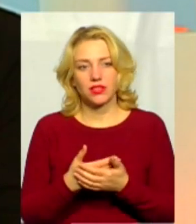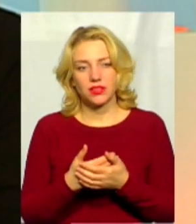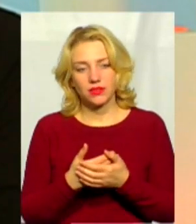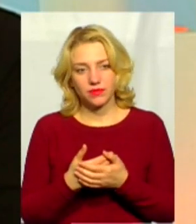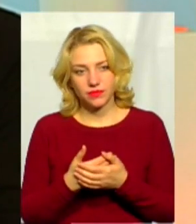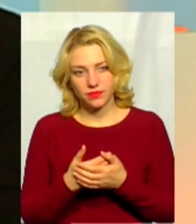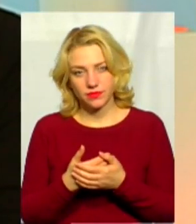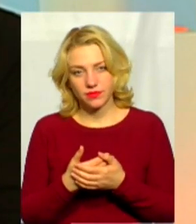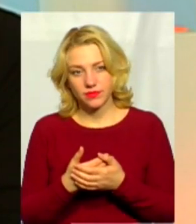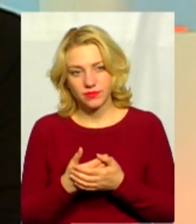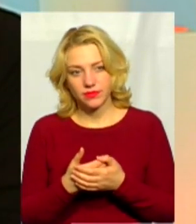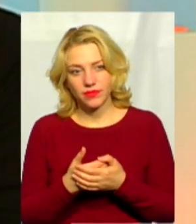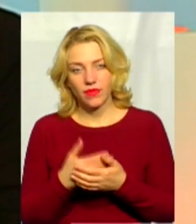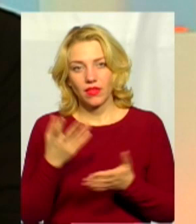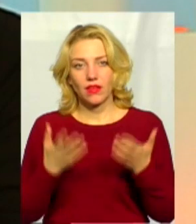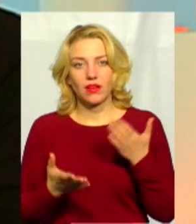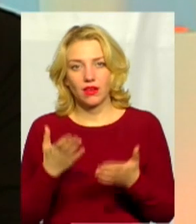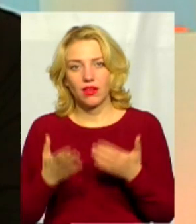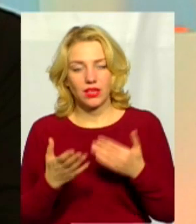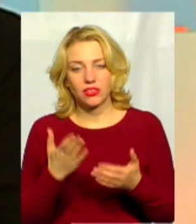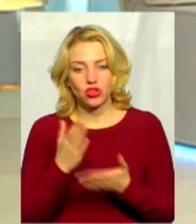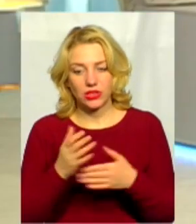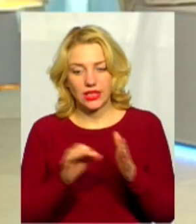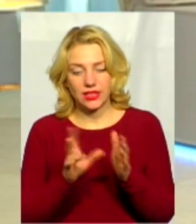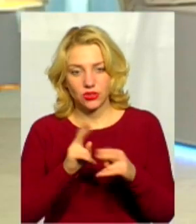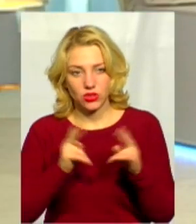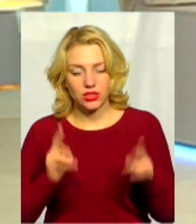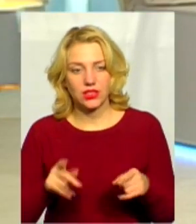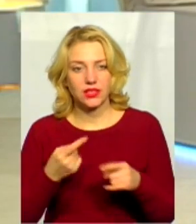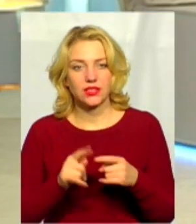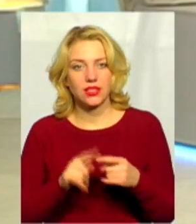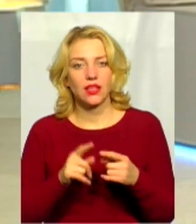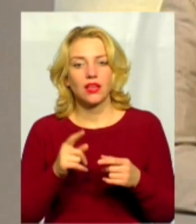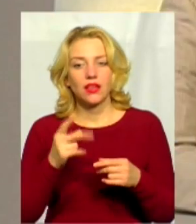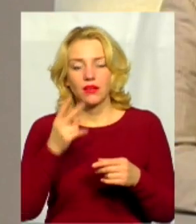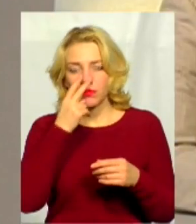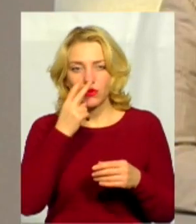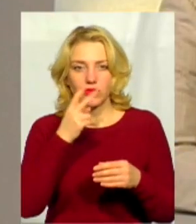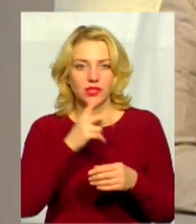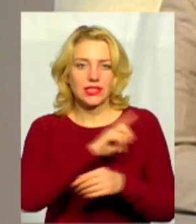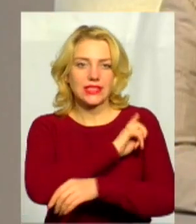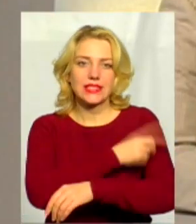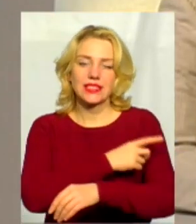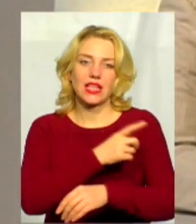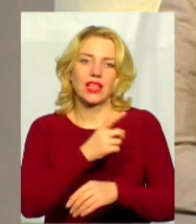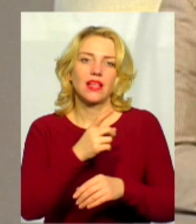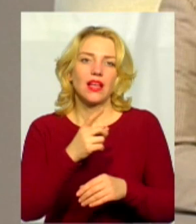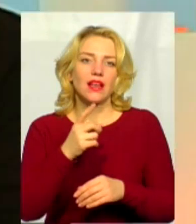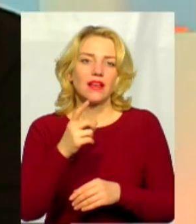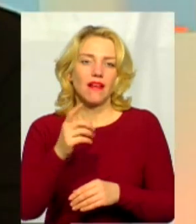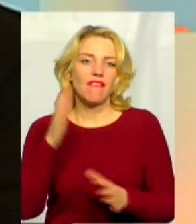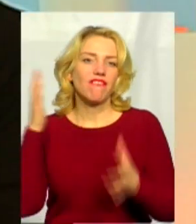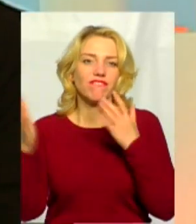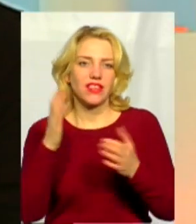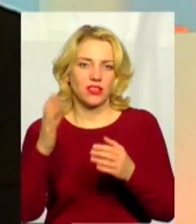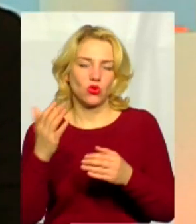30 сантиметрів можуть накопичуватись. А якщо там з'явиться станція, то це вже якби спротив вітру, це буде якби парусність, це додаткова вага,